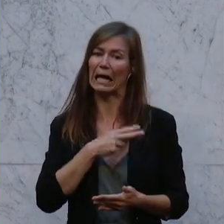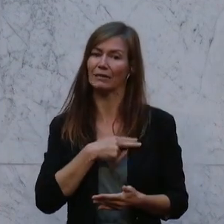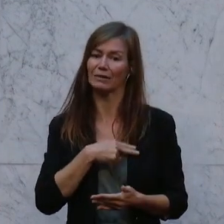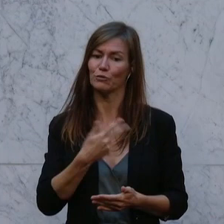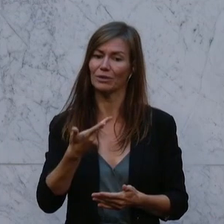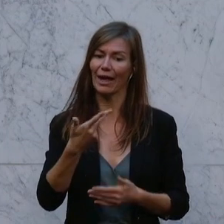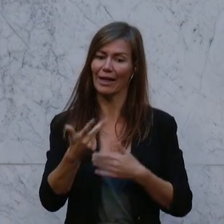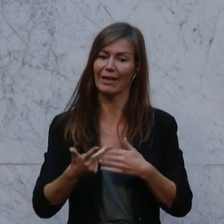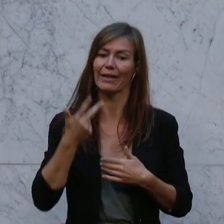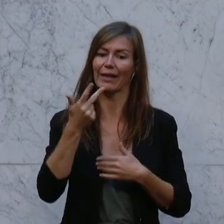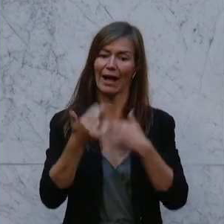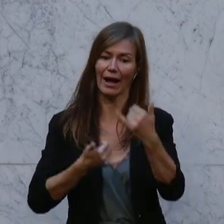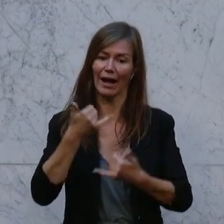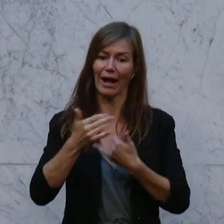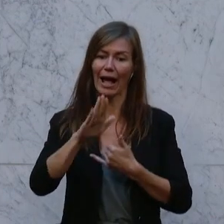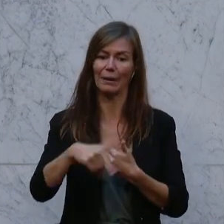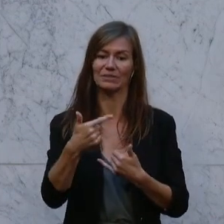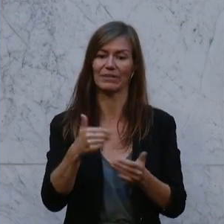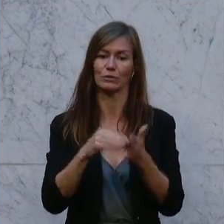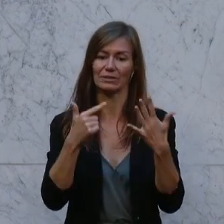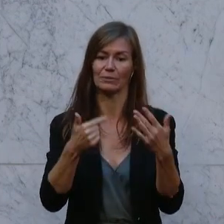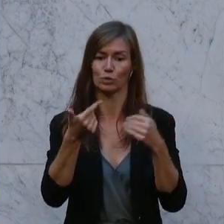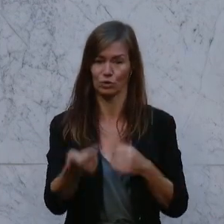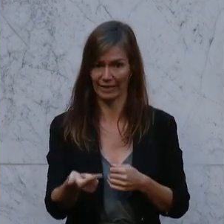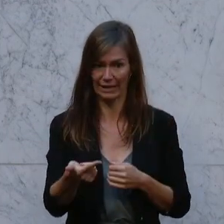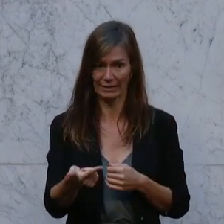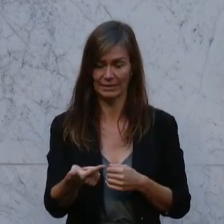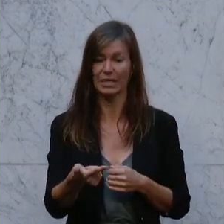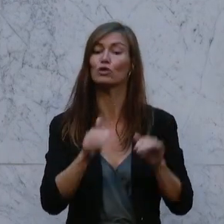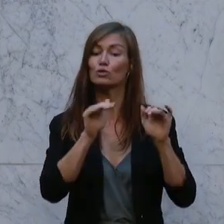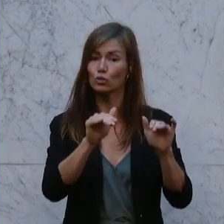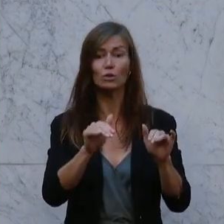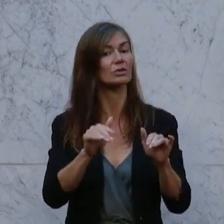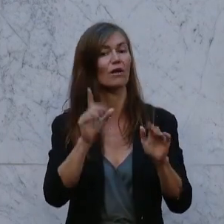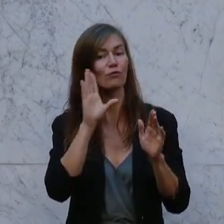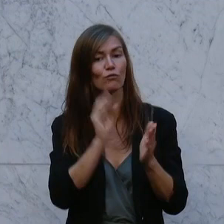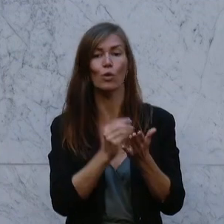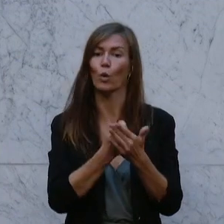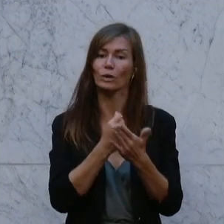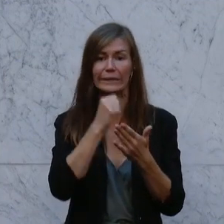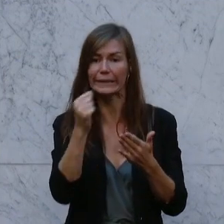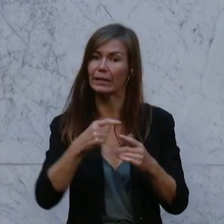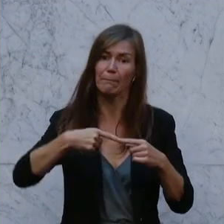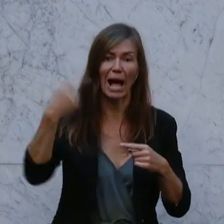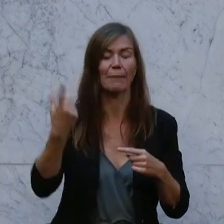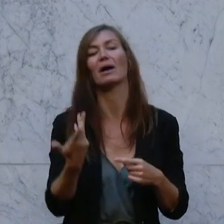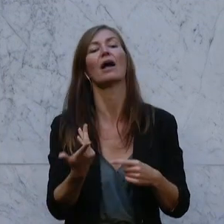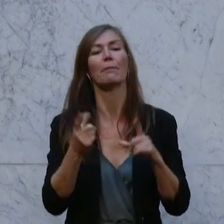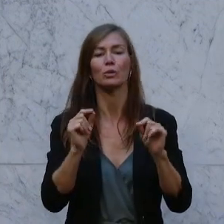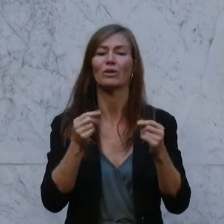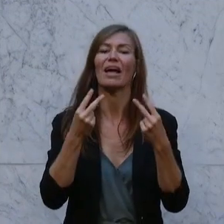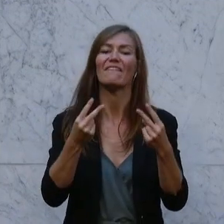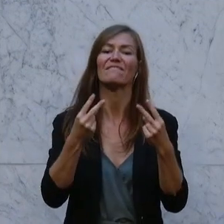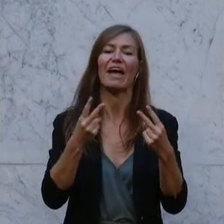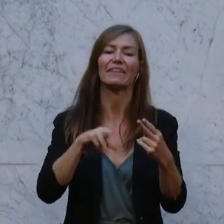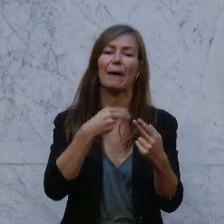danach ändert sich was. Ab dem Jahr 2027 wird zum Schutz vor Wohnkostenexplosionen die Wertanpassung geglättet. Was